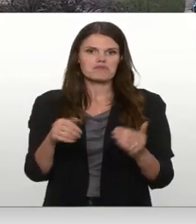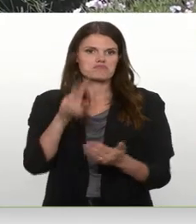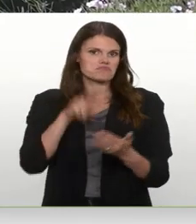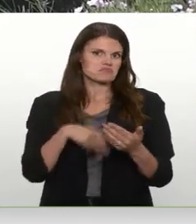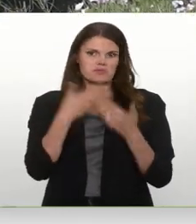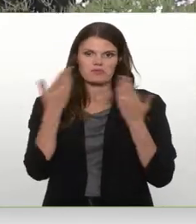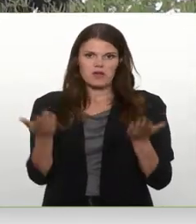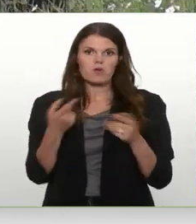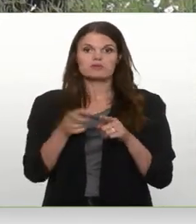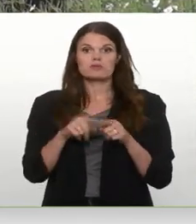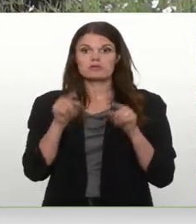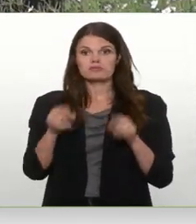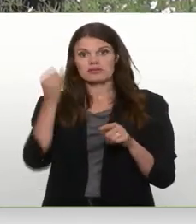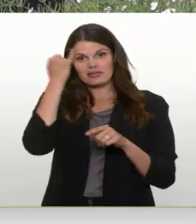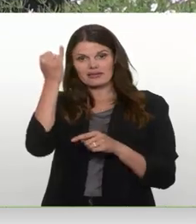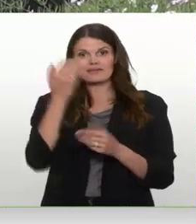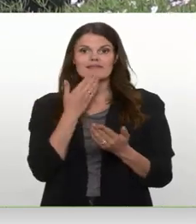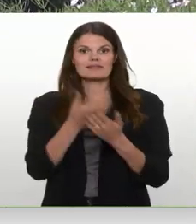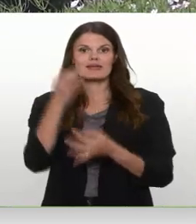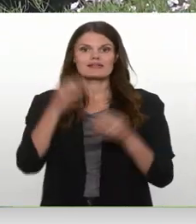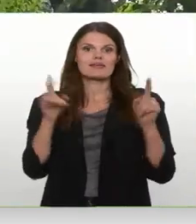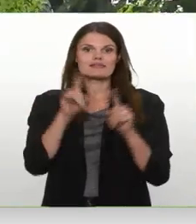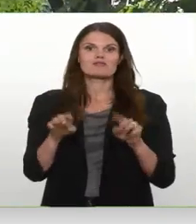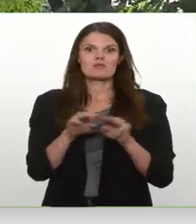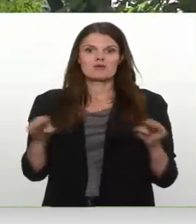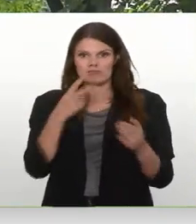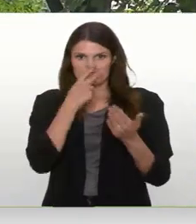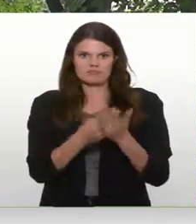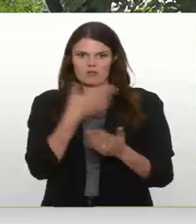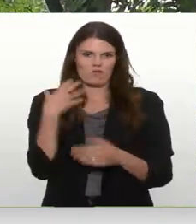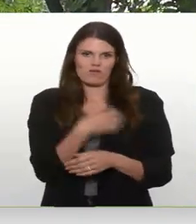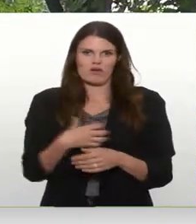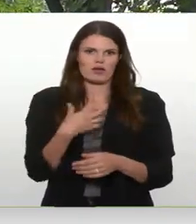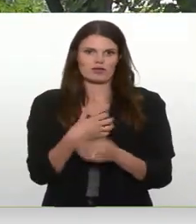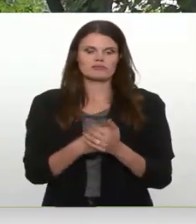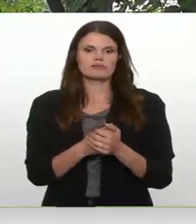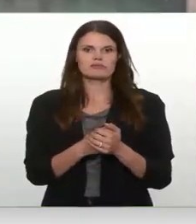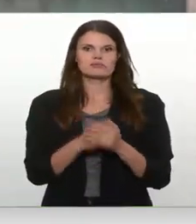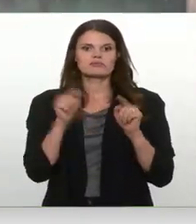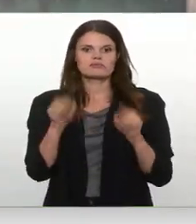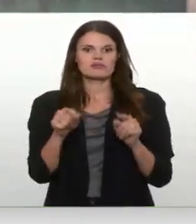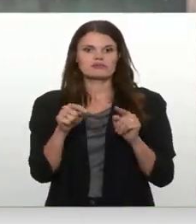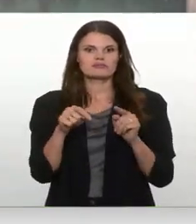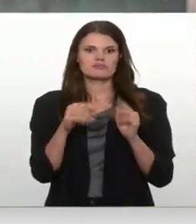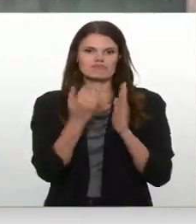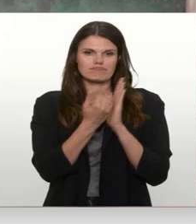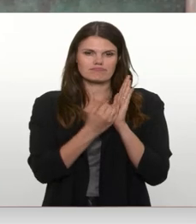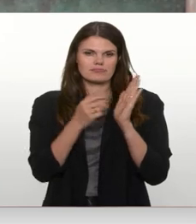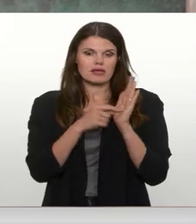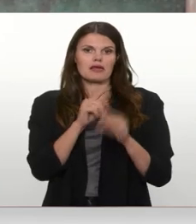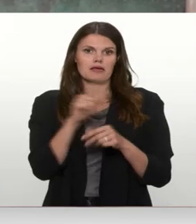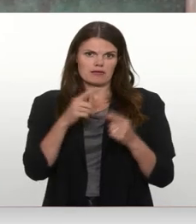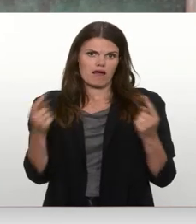netiek, jo pēc šādas iniciatīvas tieslietu ministrijas ieskatā nav nepieciešamības. Tas regulējums ir gan